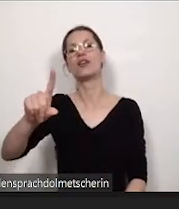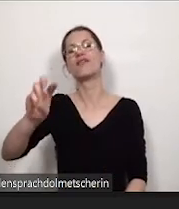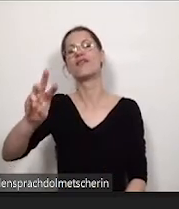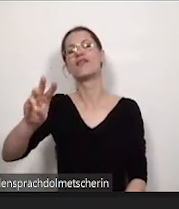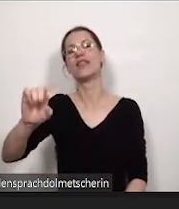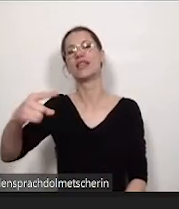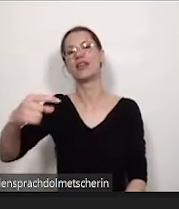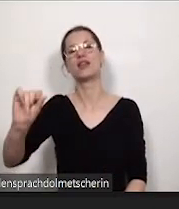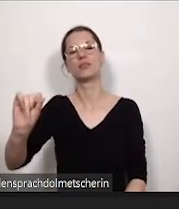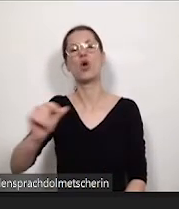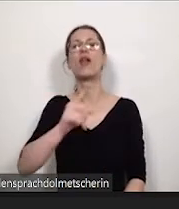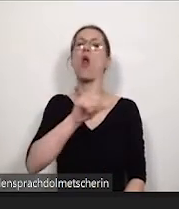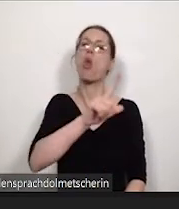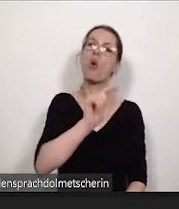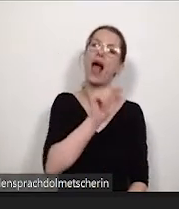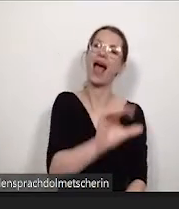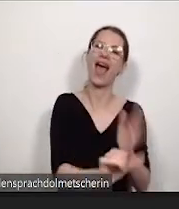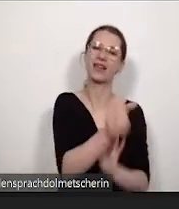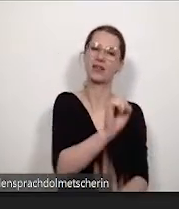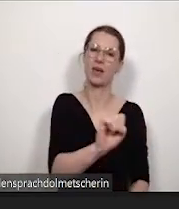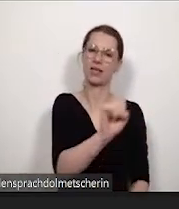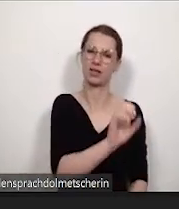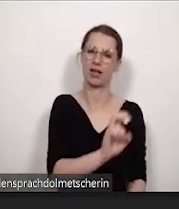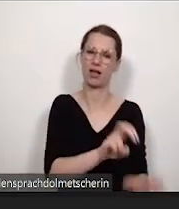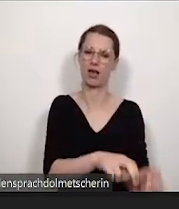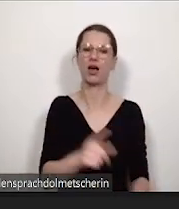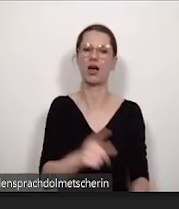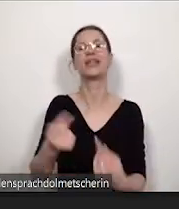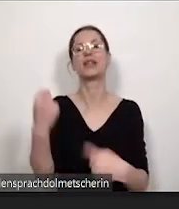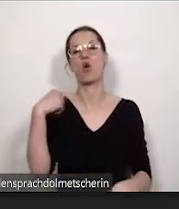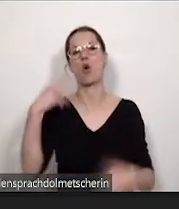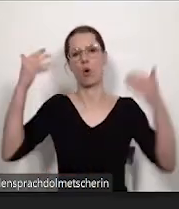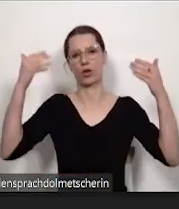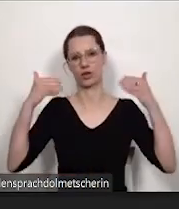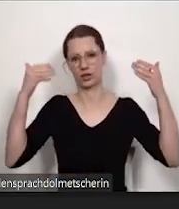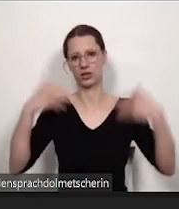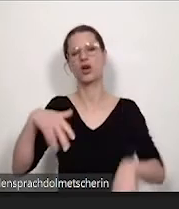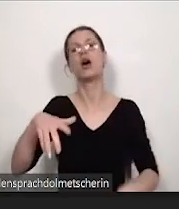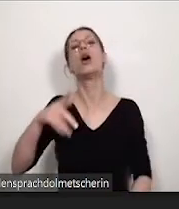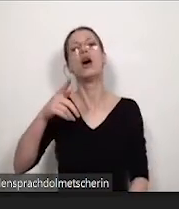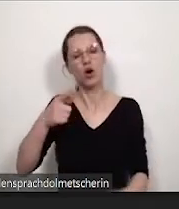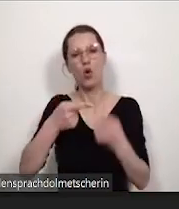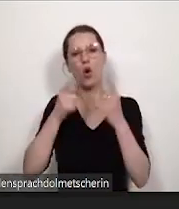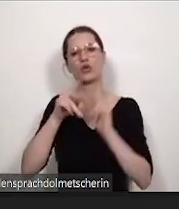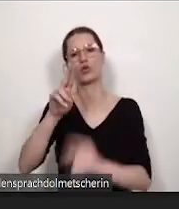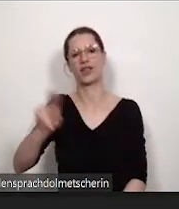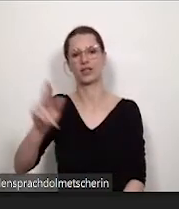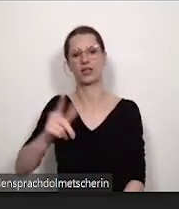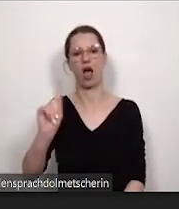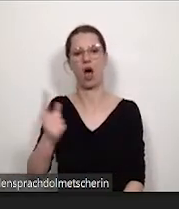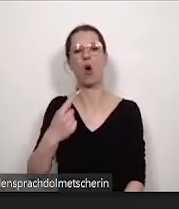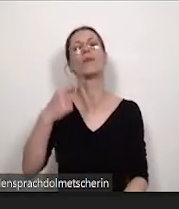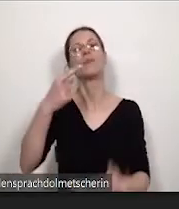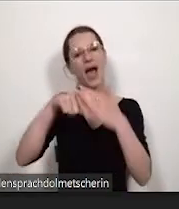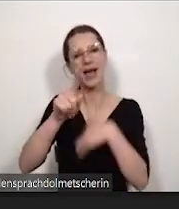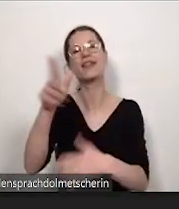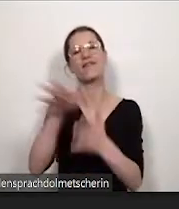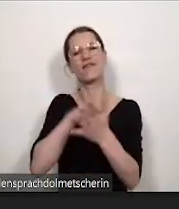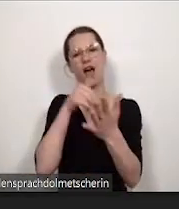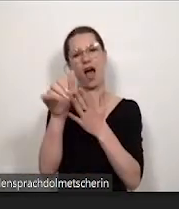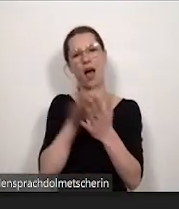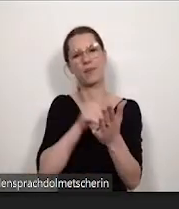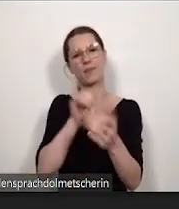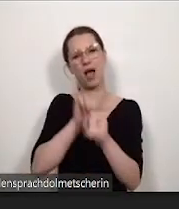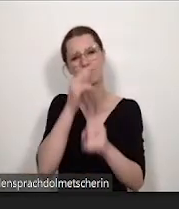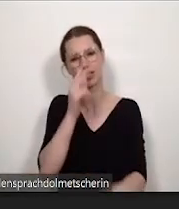vor, das Konzept. Im Hintergrund ist die Johann Wolfgang Goethe-Universität, der Eingang des IG Farbengebäudes, zu sehen. Und Lola sagt, also eine Frage hätte